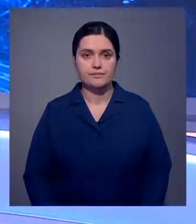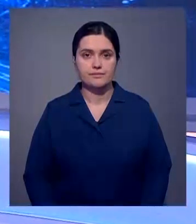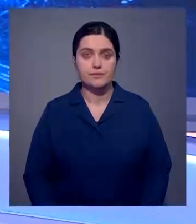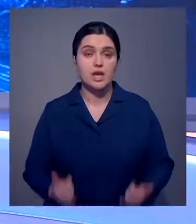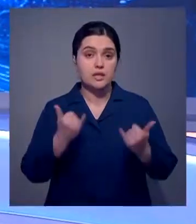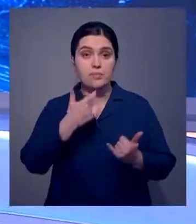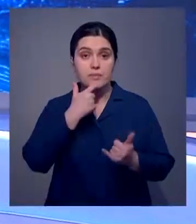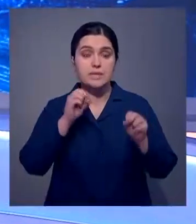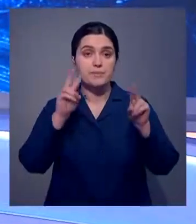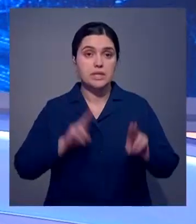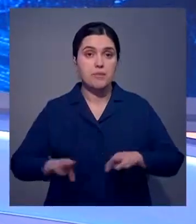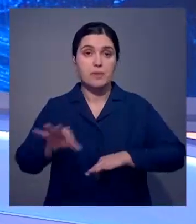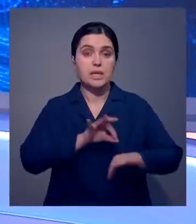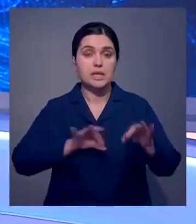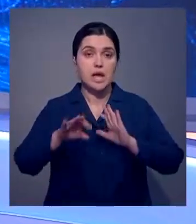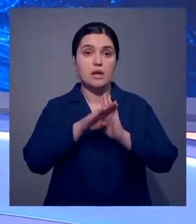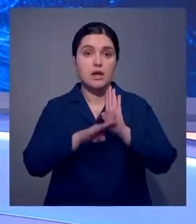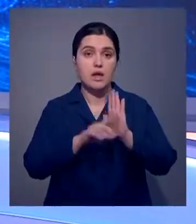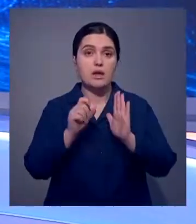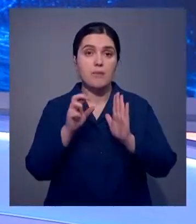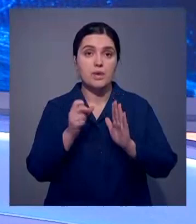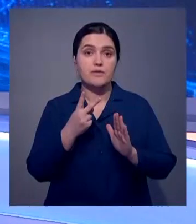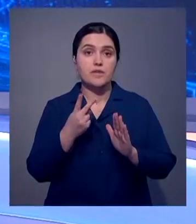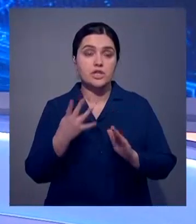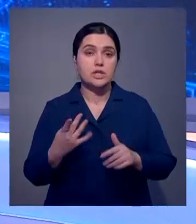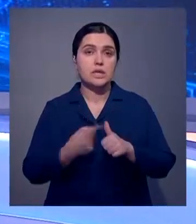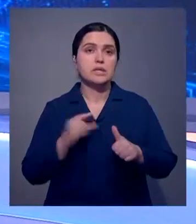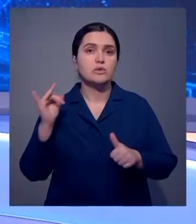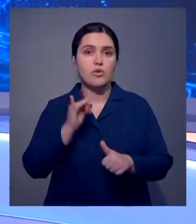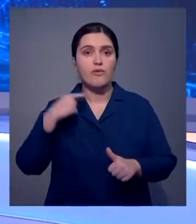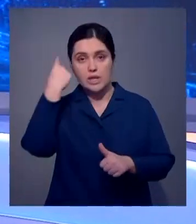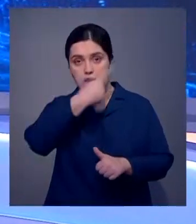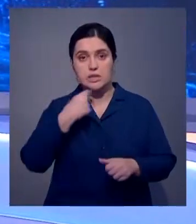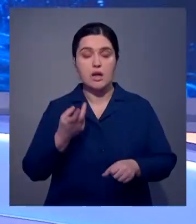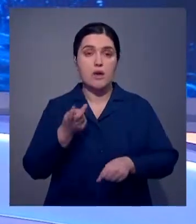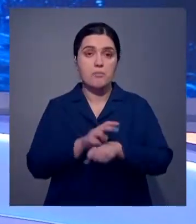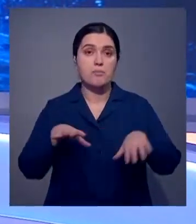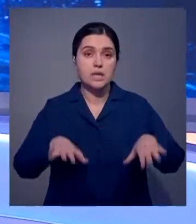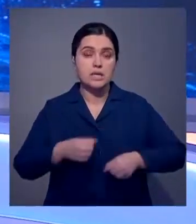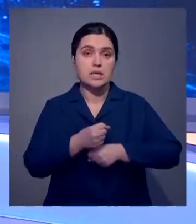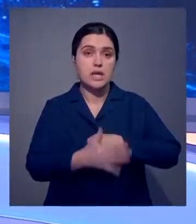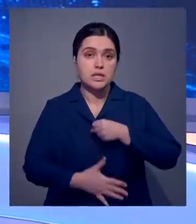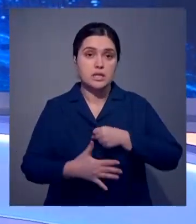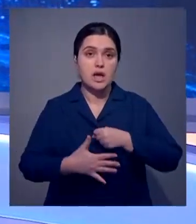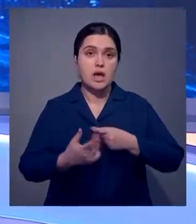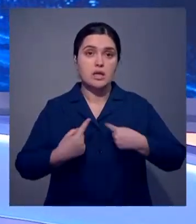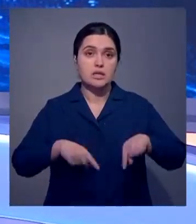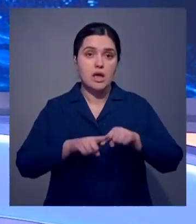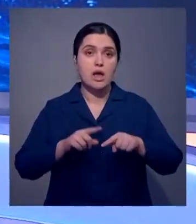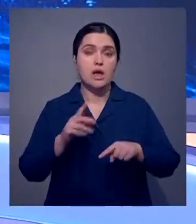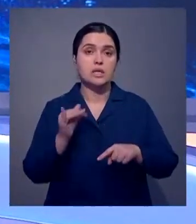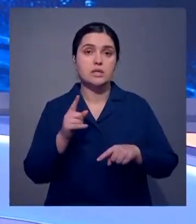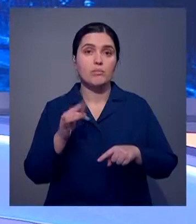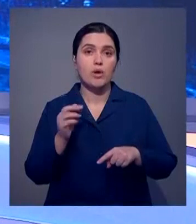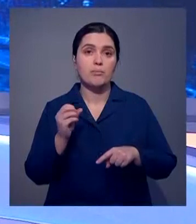А сейчас смотрите специальный проект телеканала «Хабар-24. История в лицах». Гость студии – председатель Центрального совета ветеранов Бахты